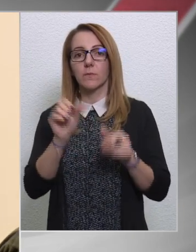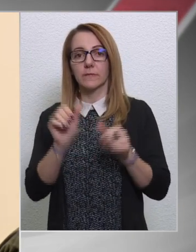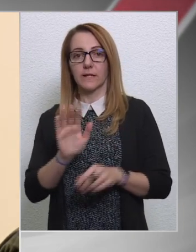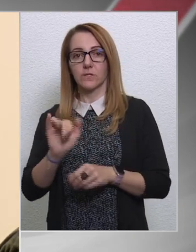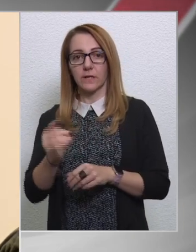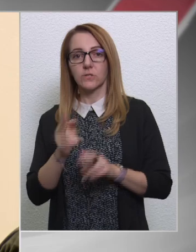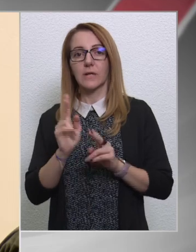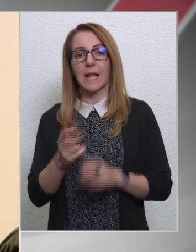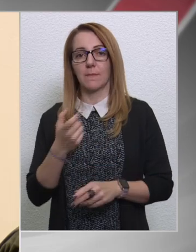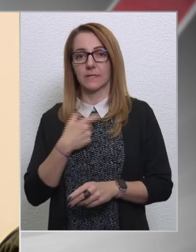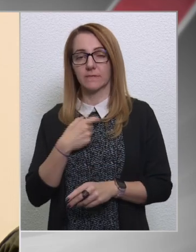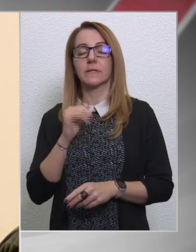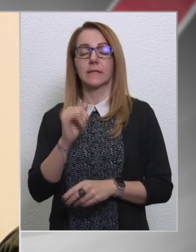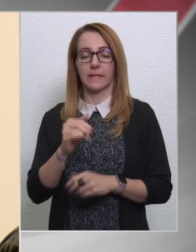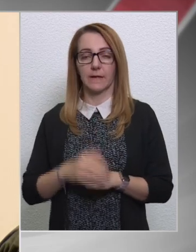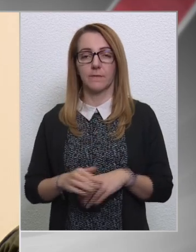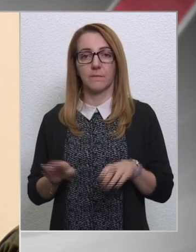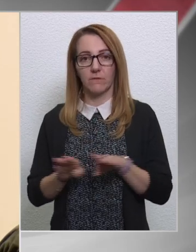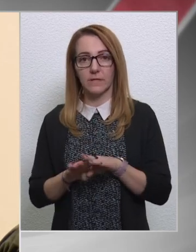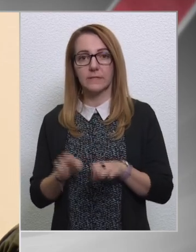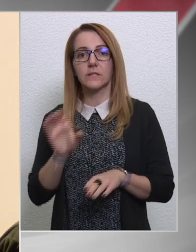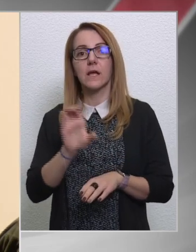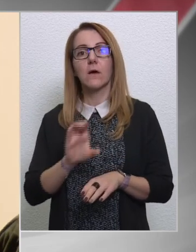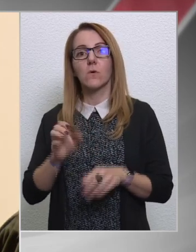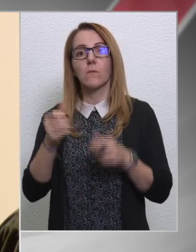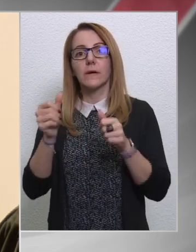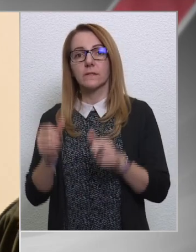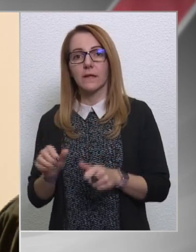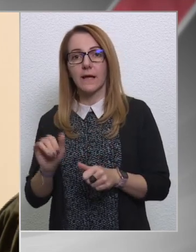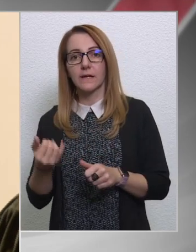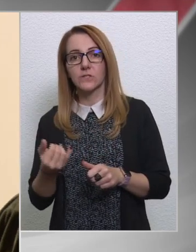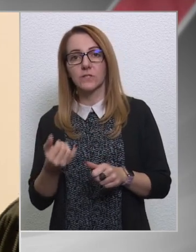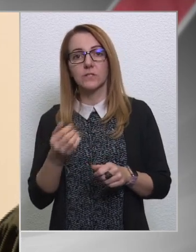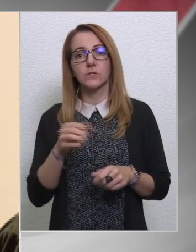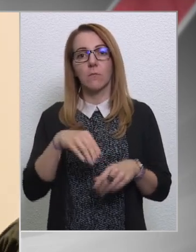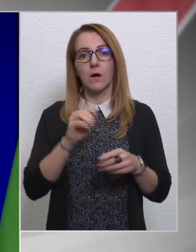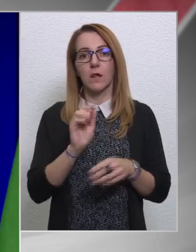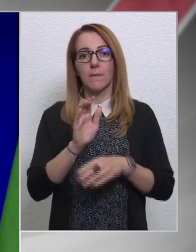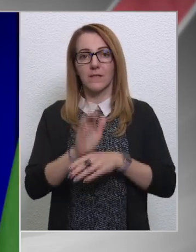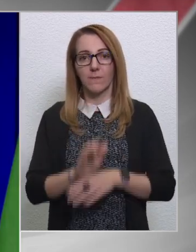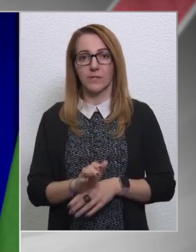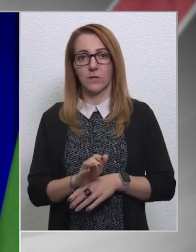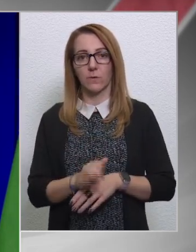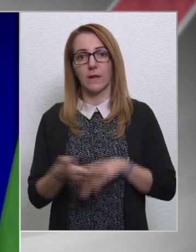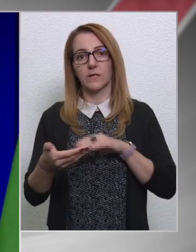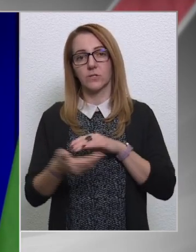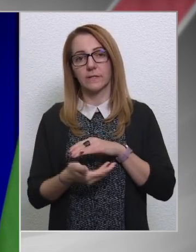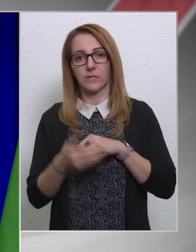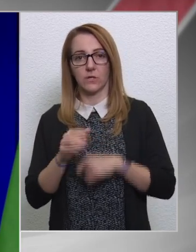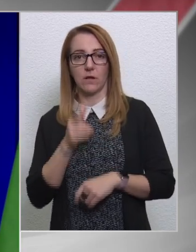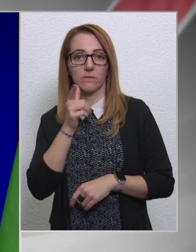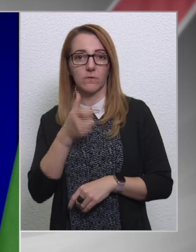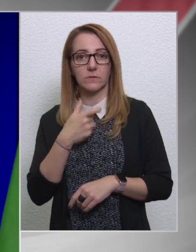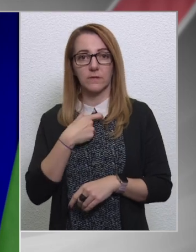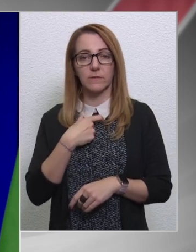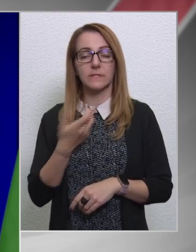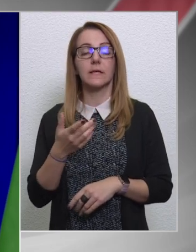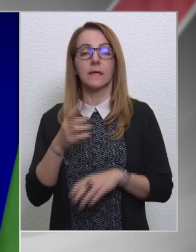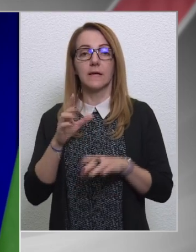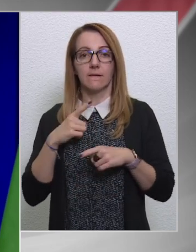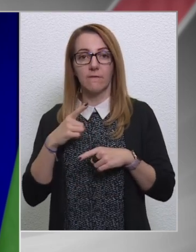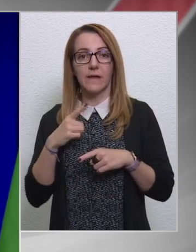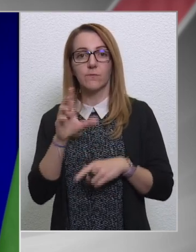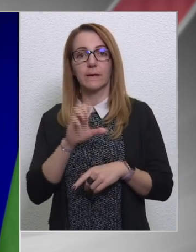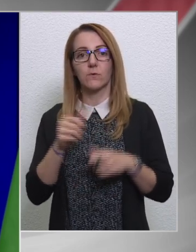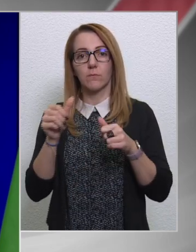meg kell szavaznia ezt a befejeztet. Az Európai Tanács is az Európai Parlament nyomásgyakorlásának a hatással alatt fog szavazni? Várjuk meg ezért